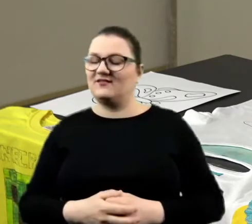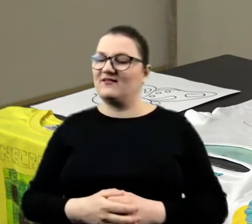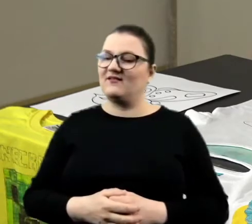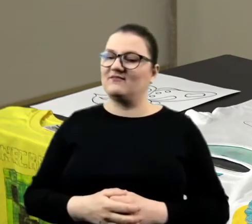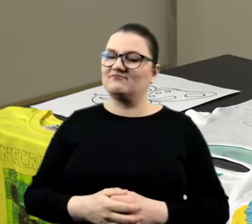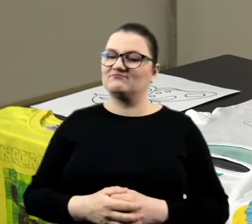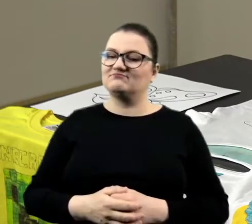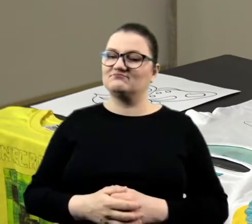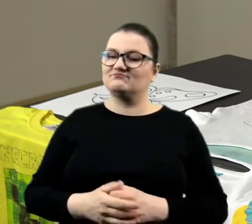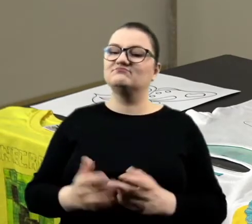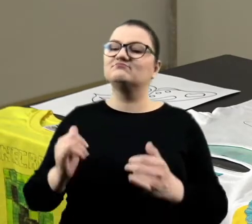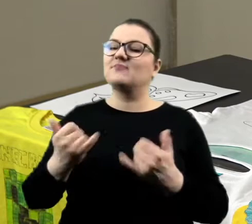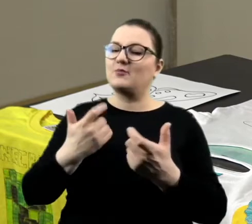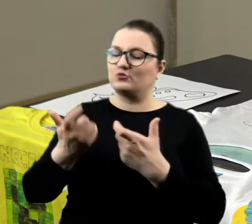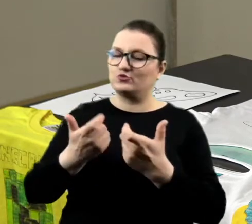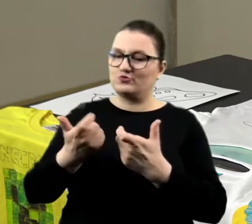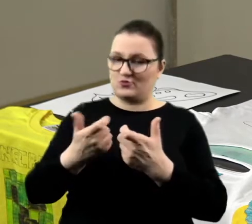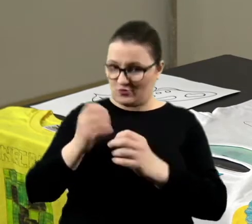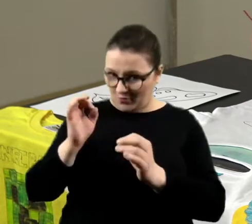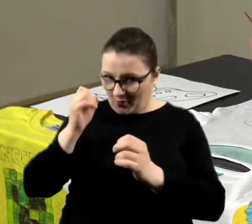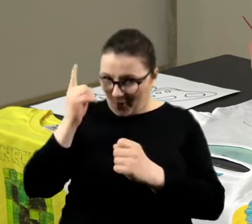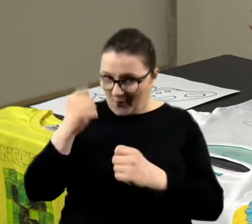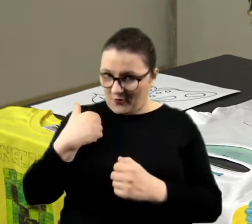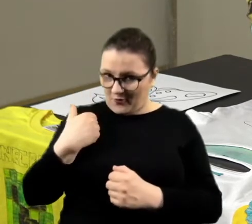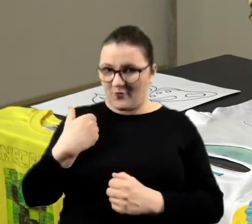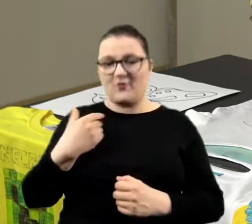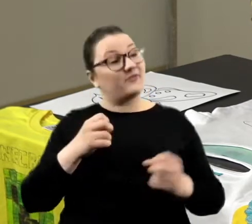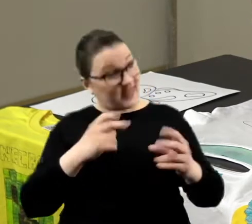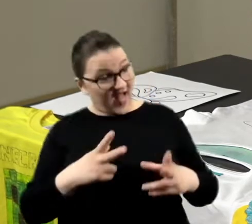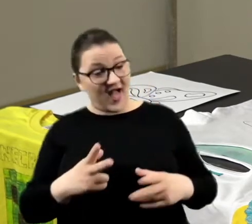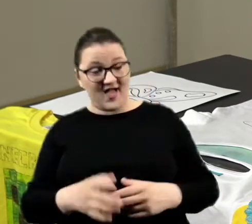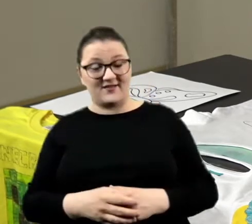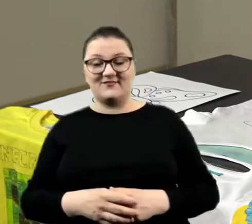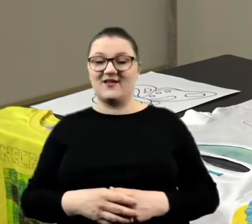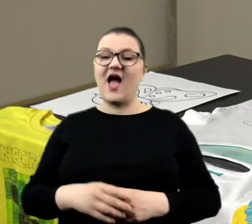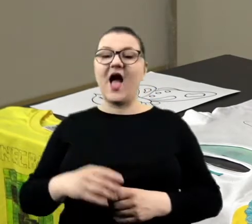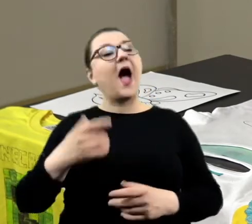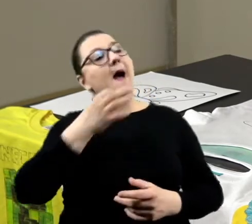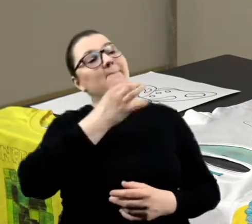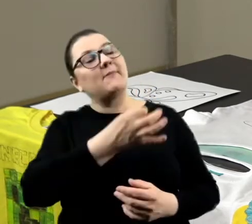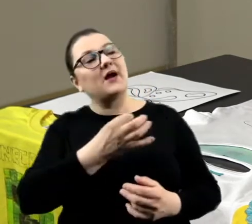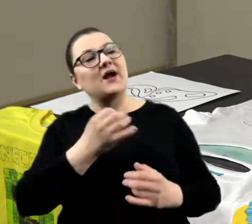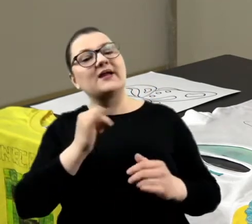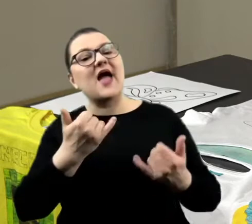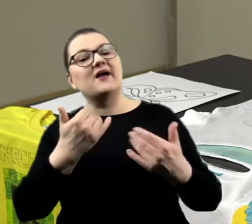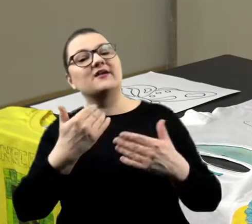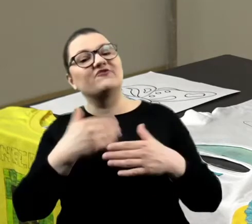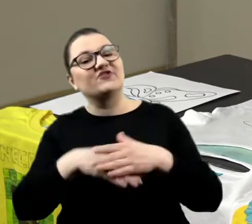zrobiły. Dobry pomysł miałam? Tak. A jaki wyjdzie? No.